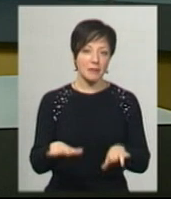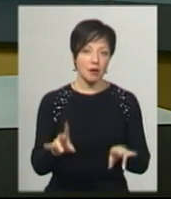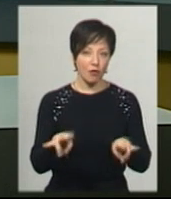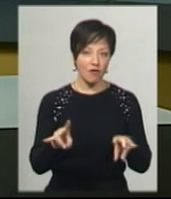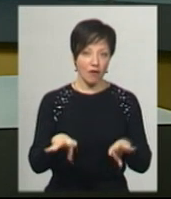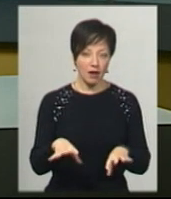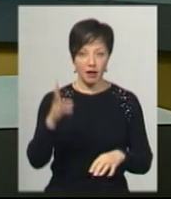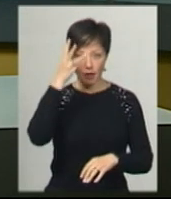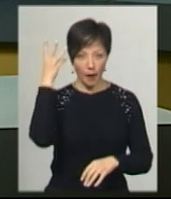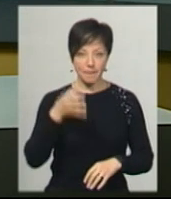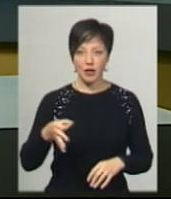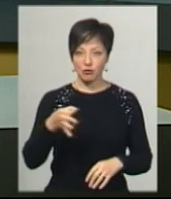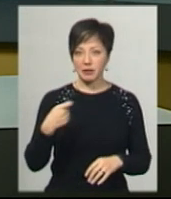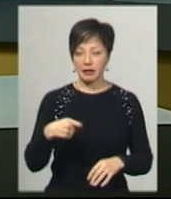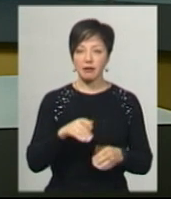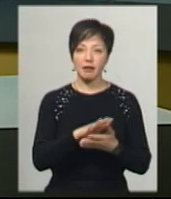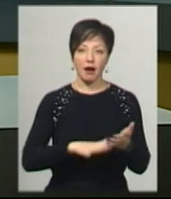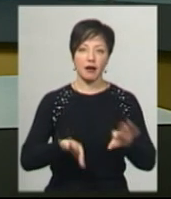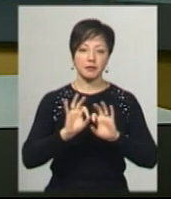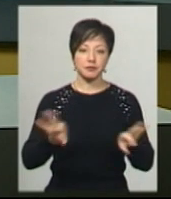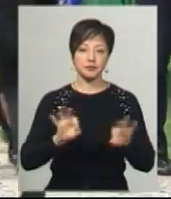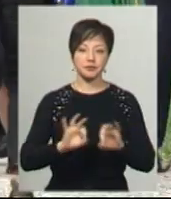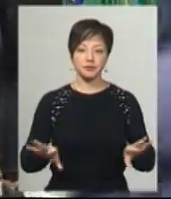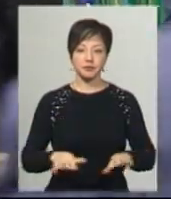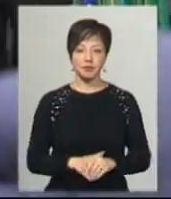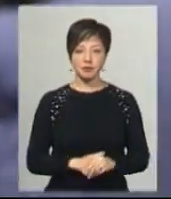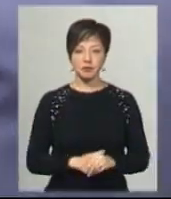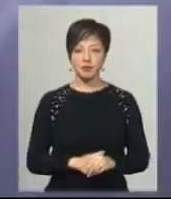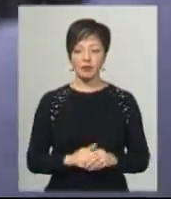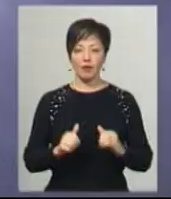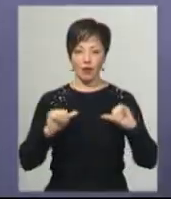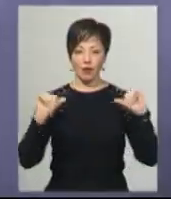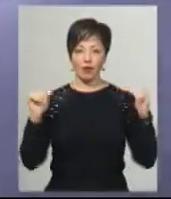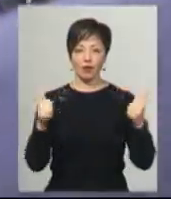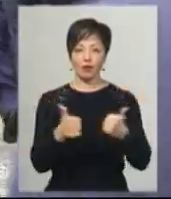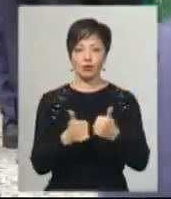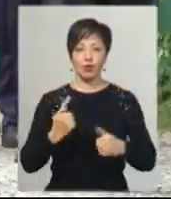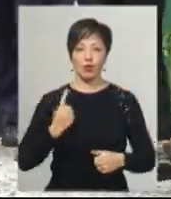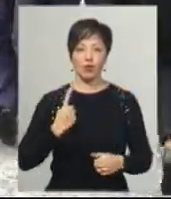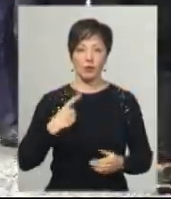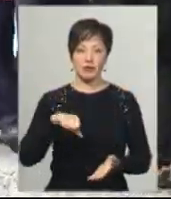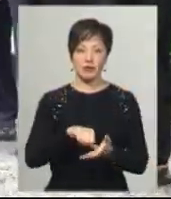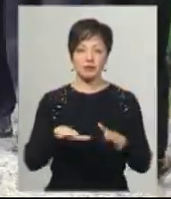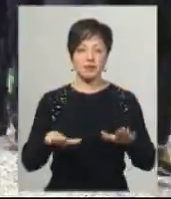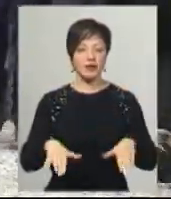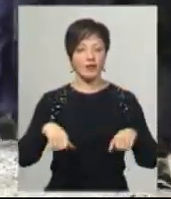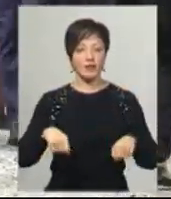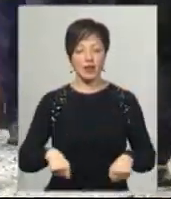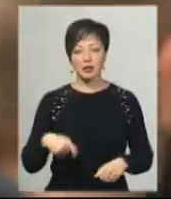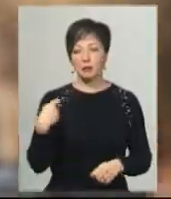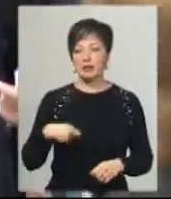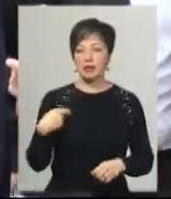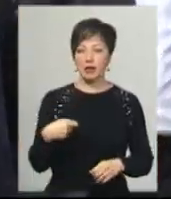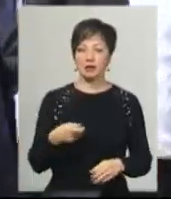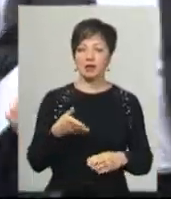Хмельниччині розповість Дарина Денисенко. В оточенні охорони та представників місцевої влади президент Володимир Зеленський